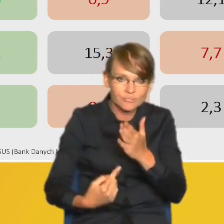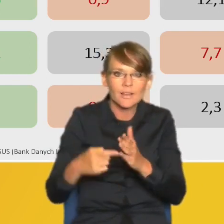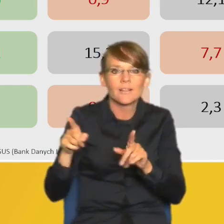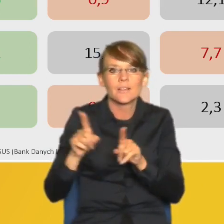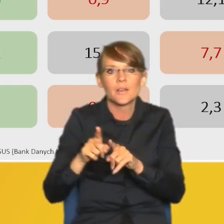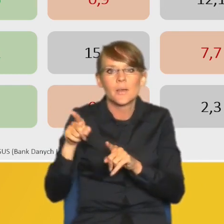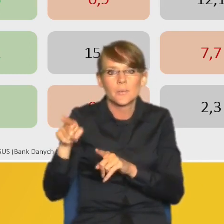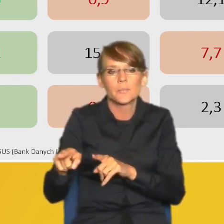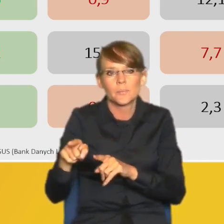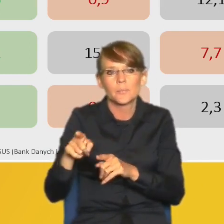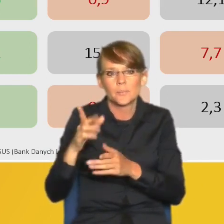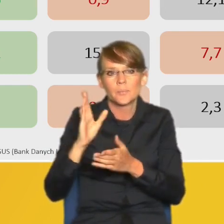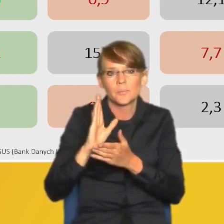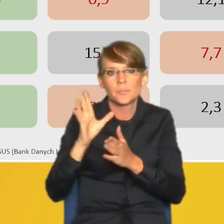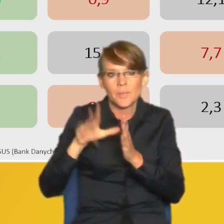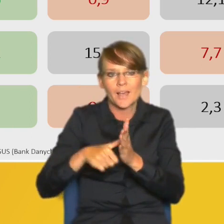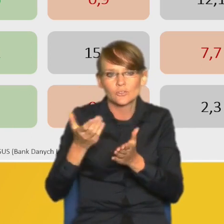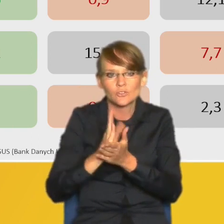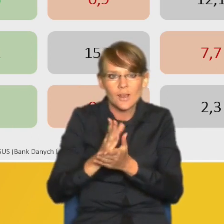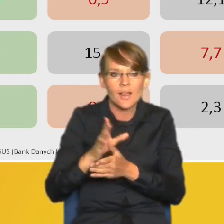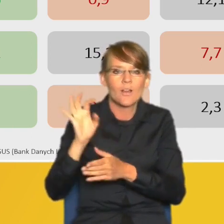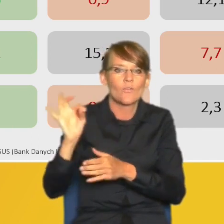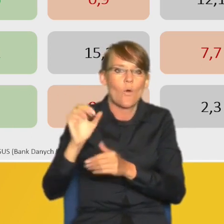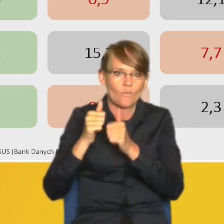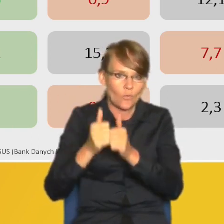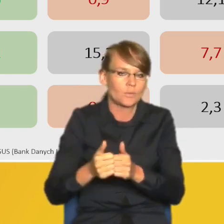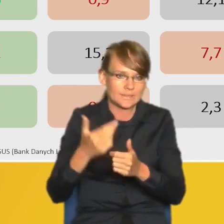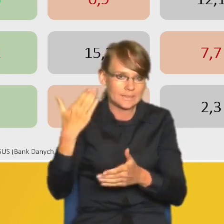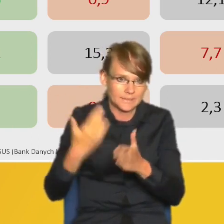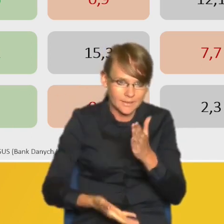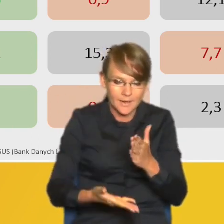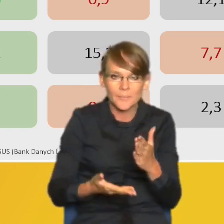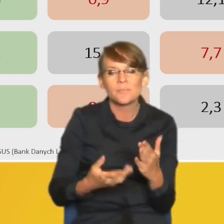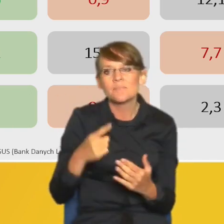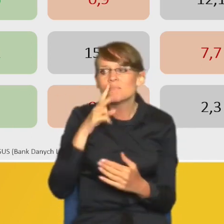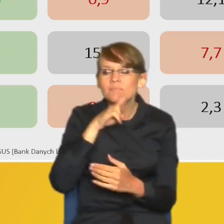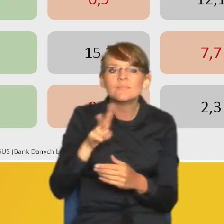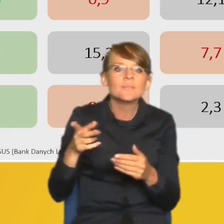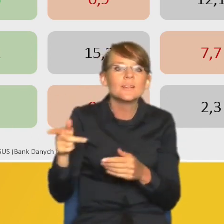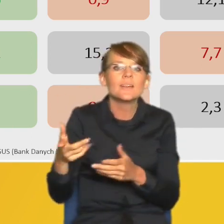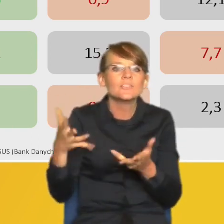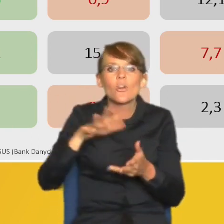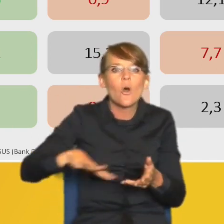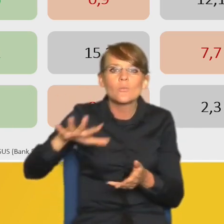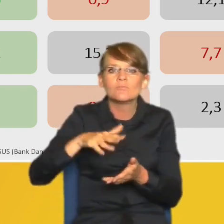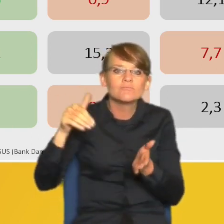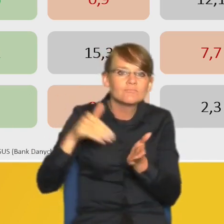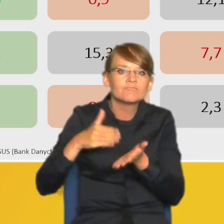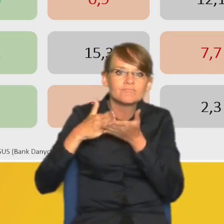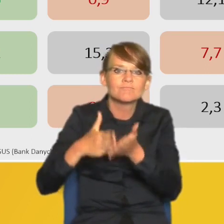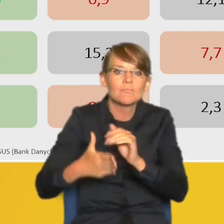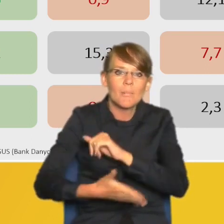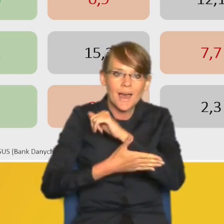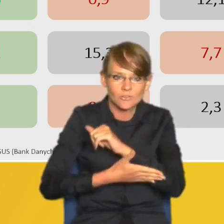więc jeśli mielibyśmy wskazywać obszary, które wymagają wsparcia w zakresie polityki mieszkaniowej, to będą to